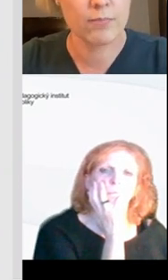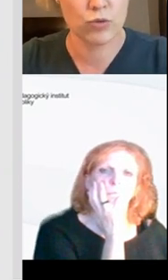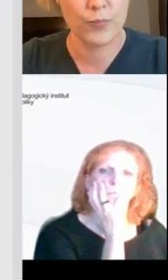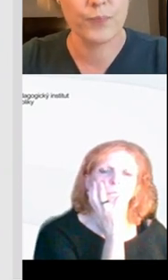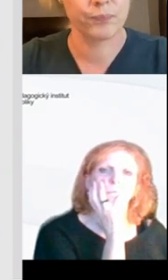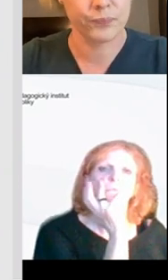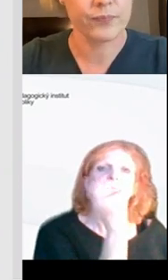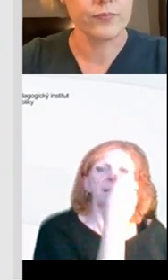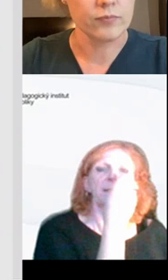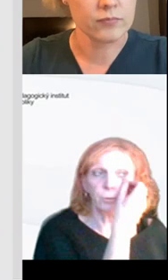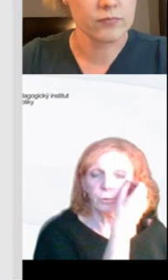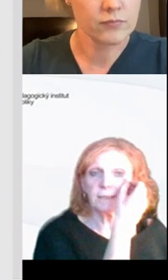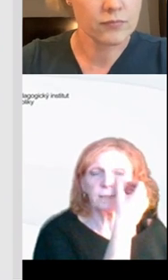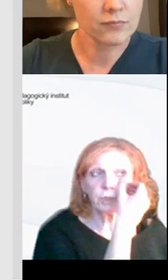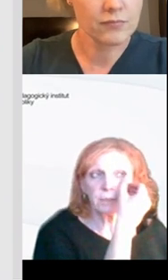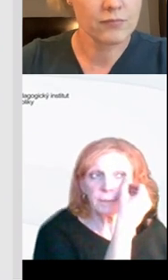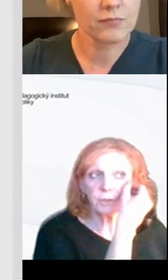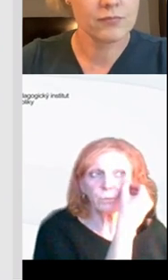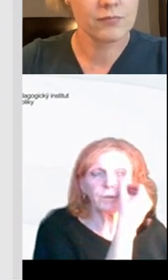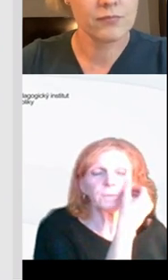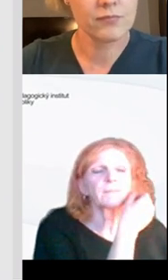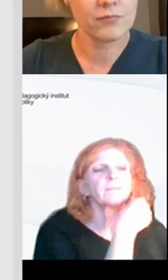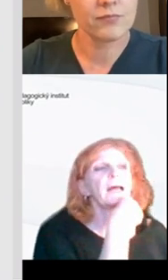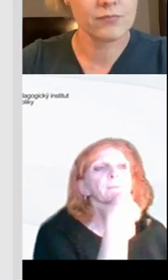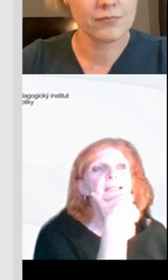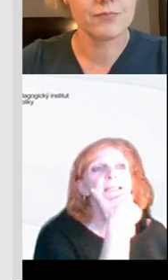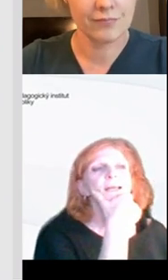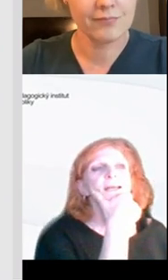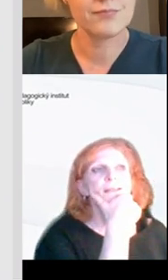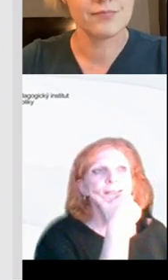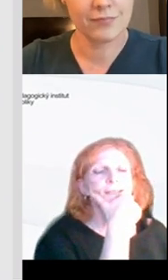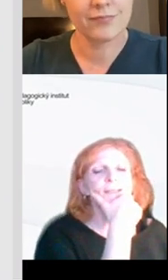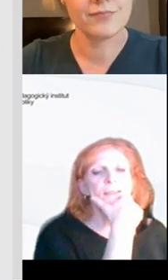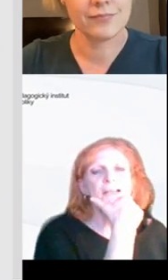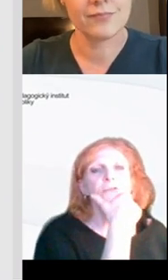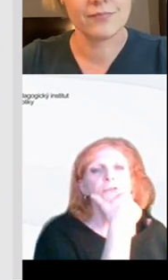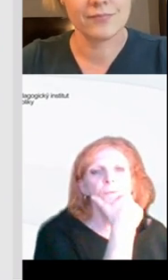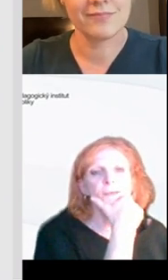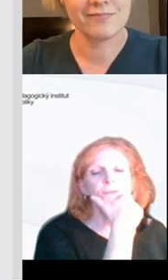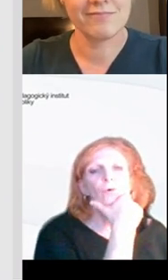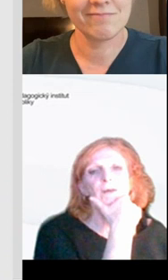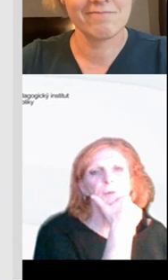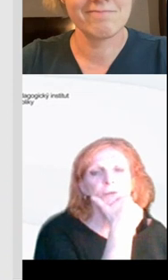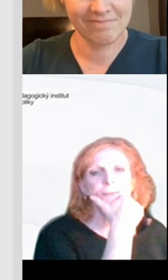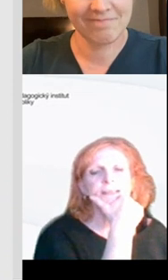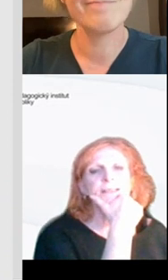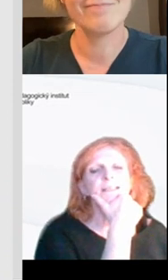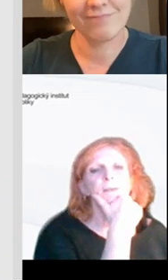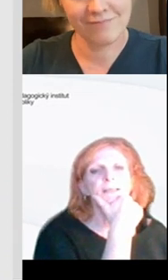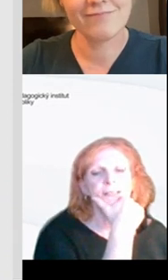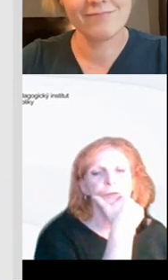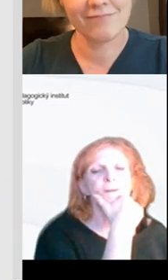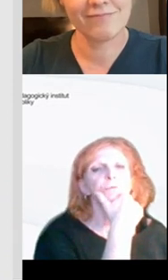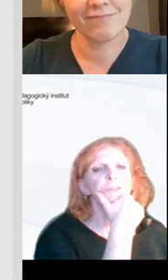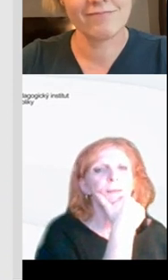větším počtu. Děkuji. Je samozřejmé, že už výrobci vyrábějí k těmhletěm nástrojům i výukové programy,